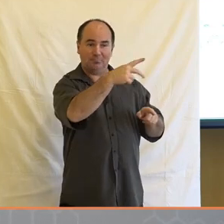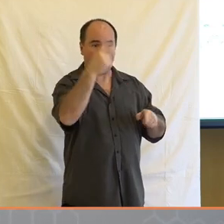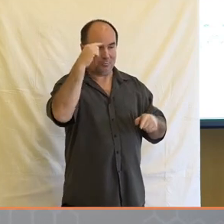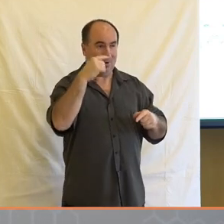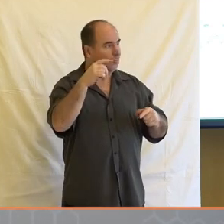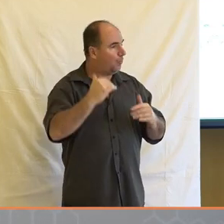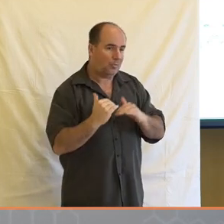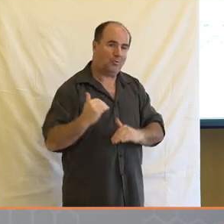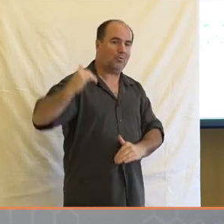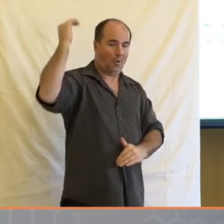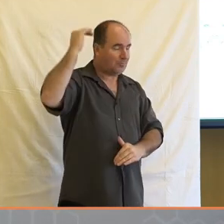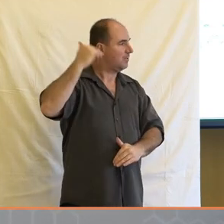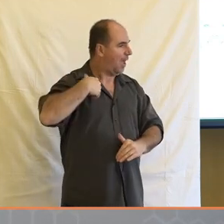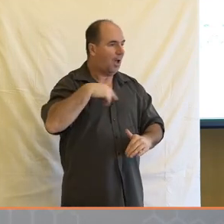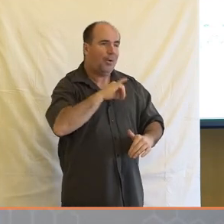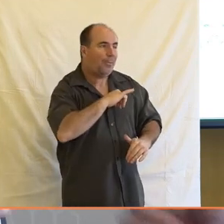dobře.